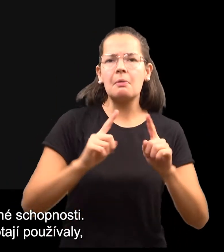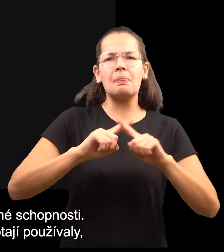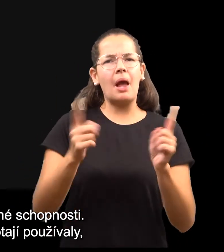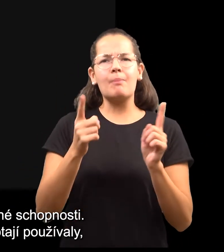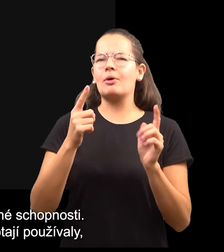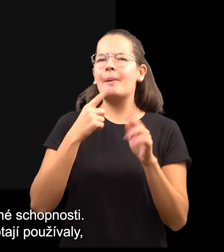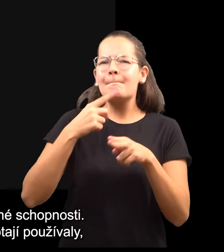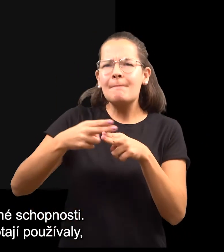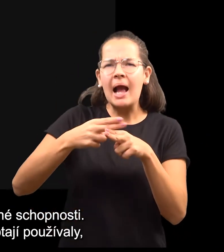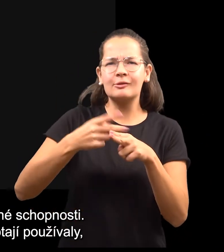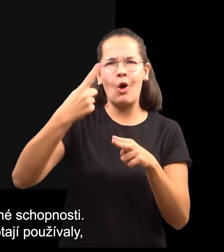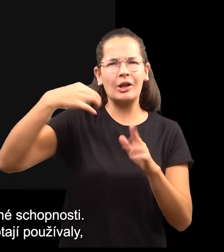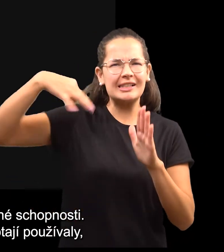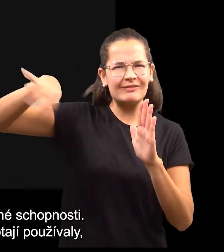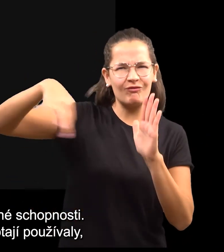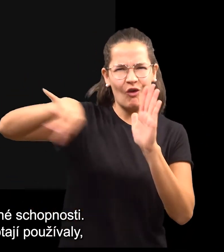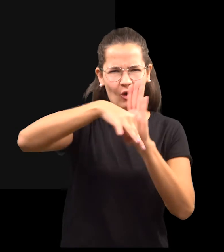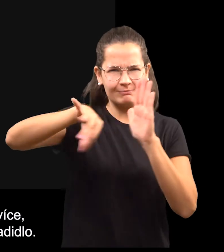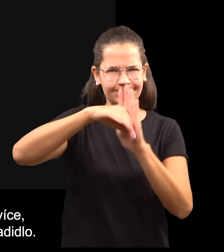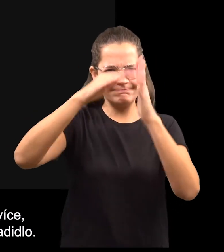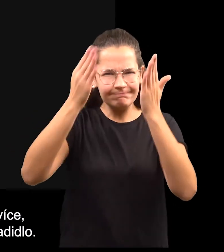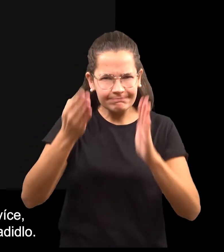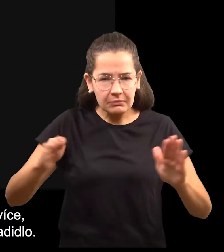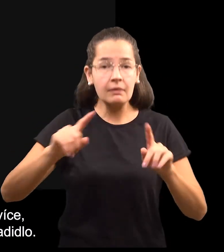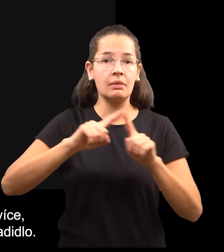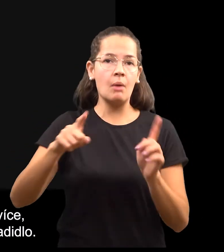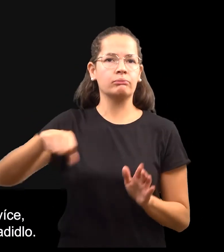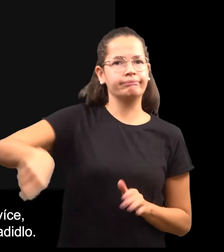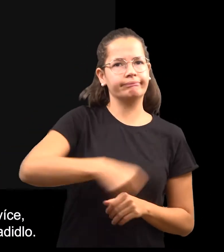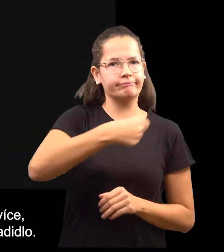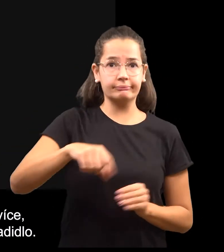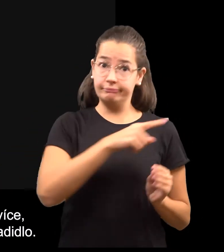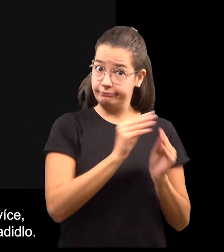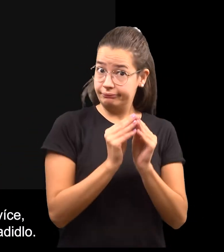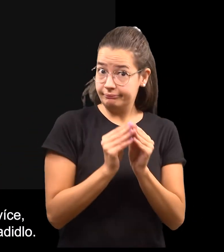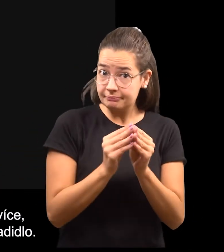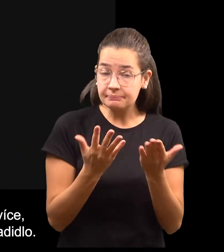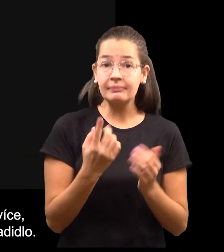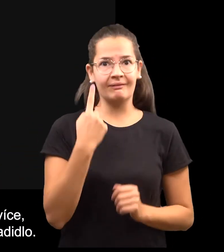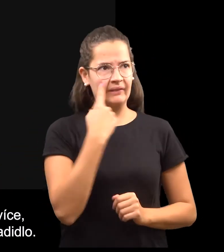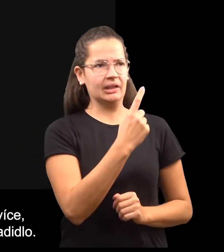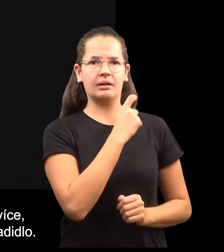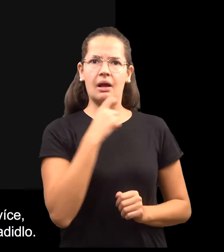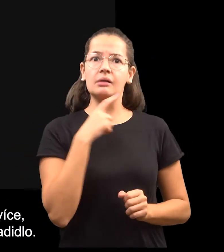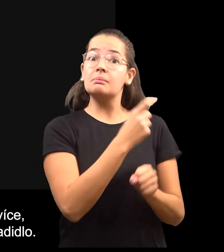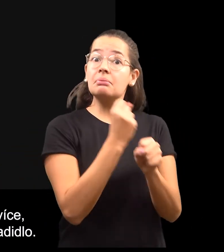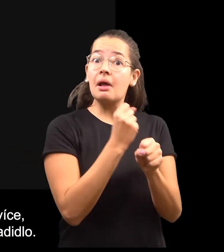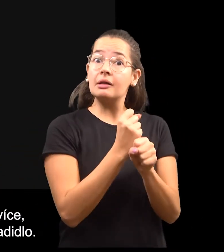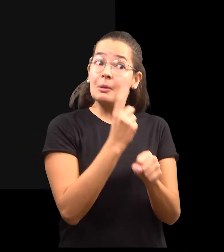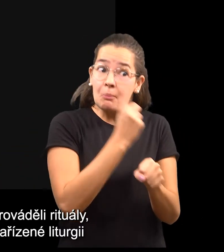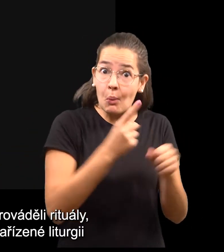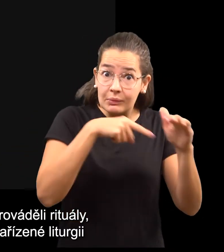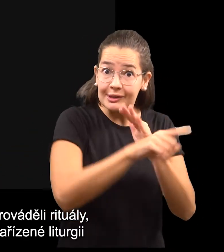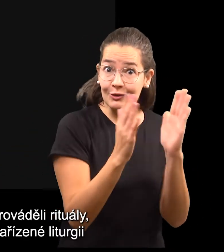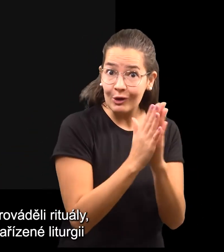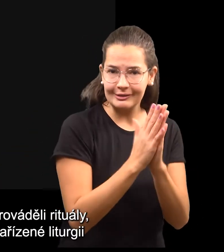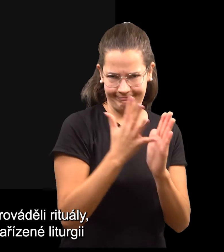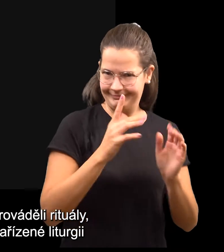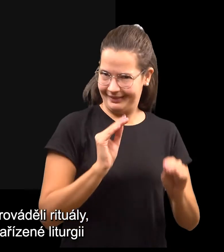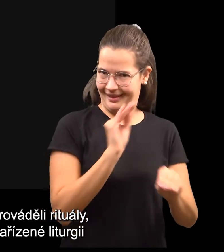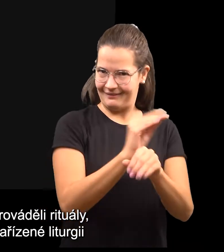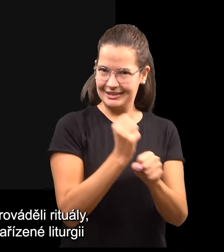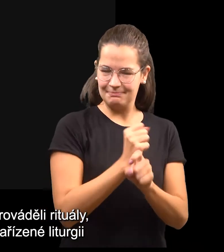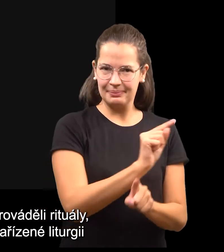K magickým účelům se tak potají používaly například kostelní svíce, mast ze zvonů nebo kadidlo. V některých